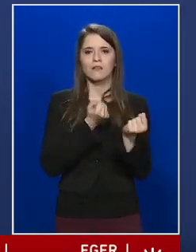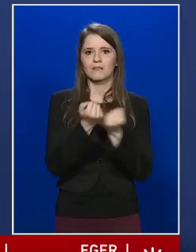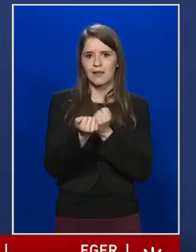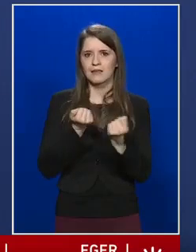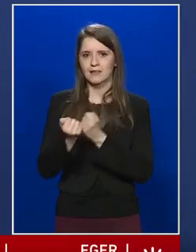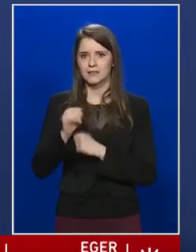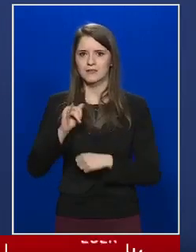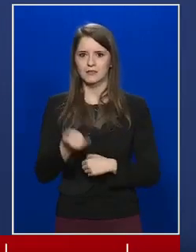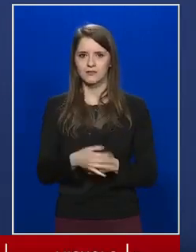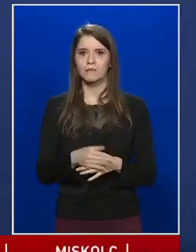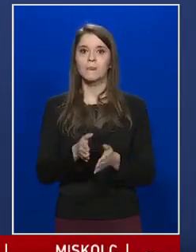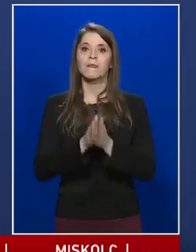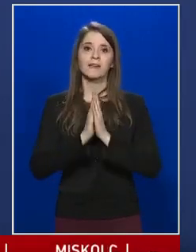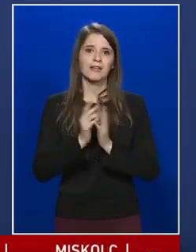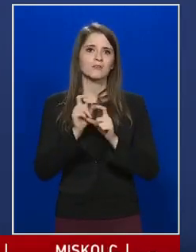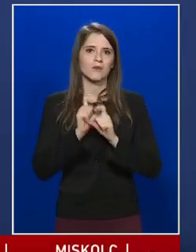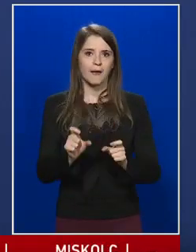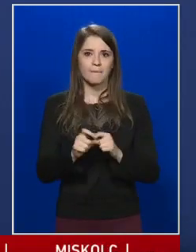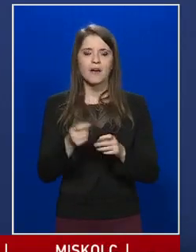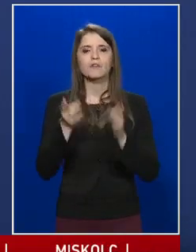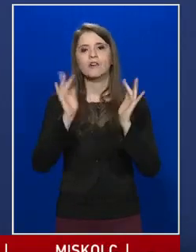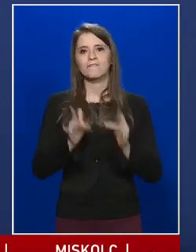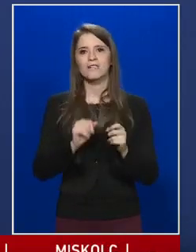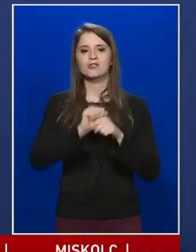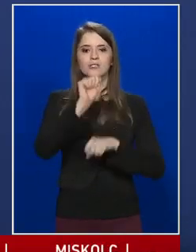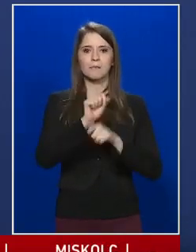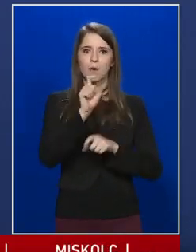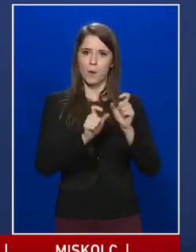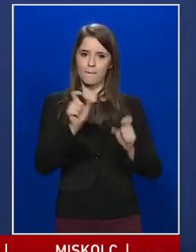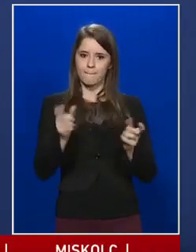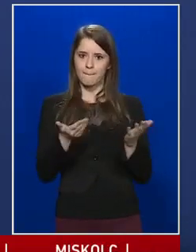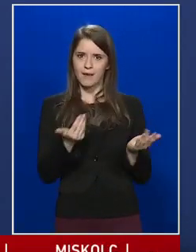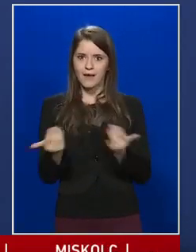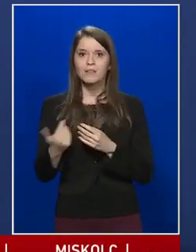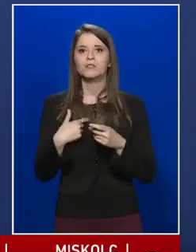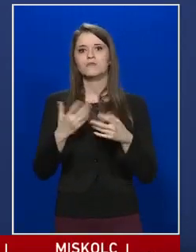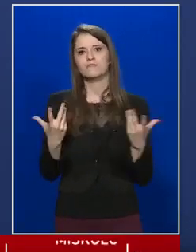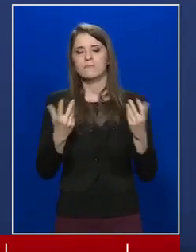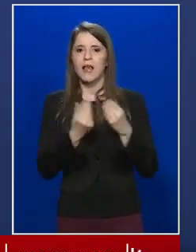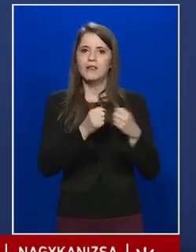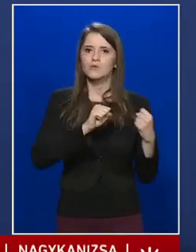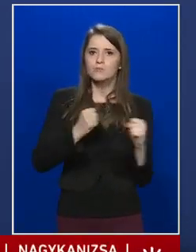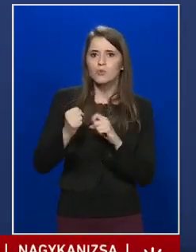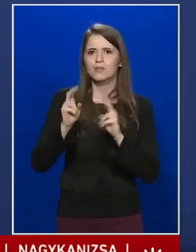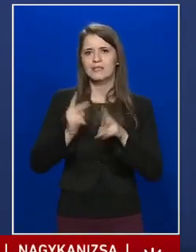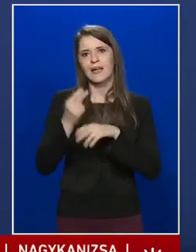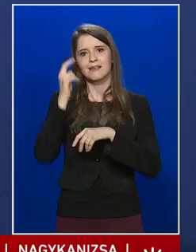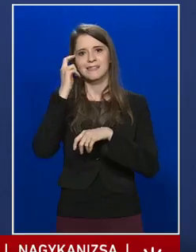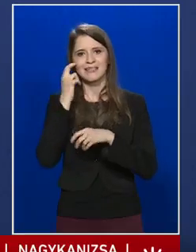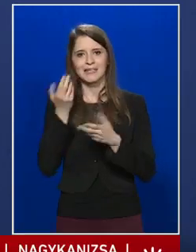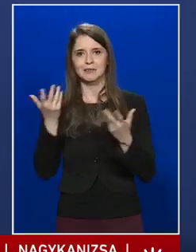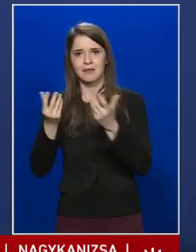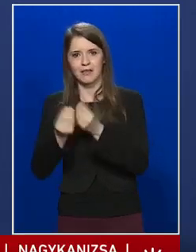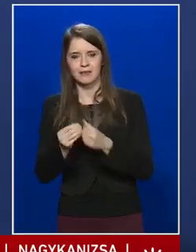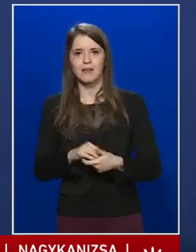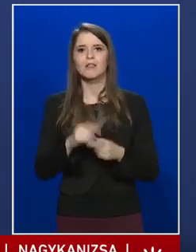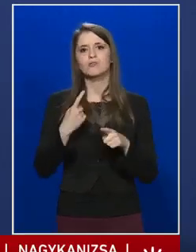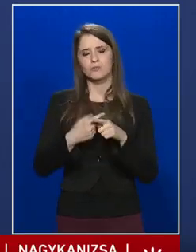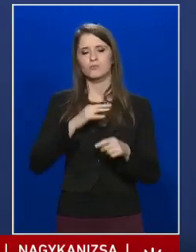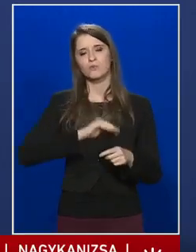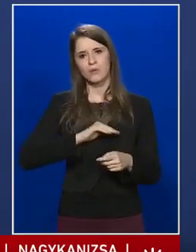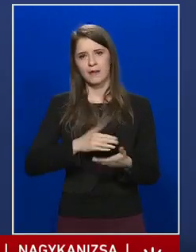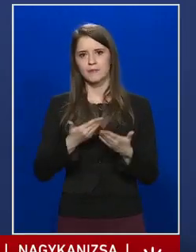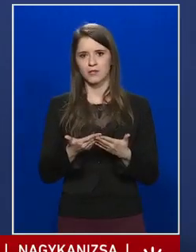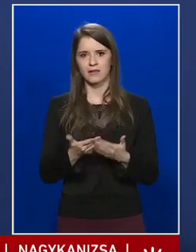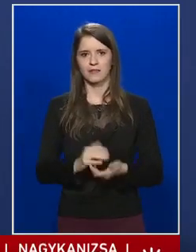Kérjük éppen ezért a friss diplomásokat, hogy működjenek együtt az intézményekkel és legyenek türelemmel.